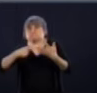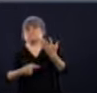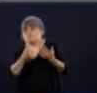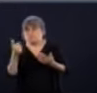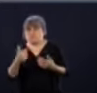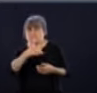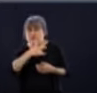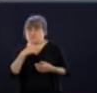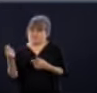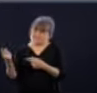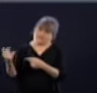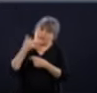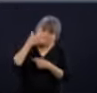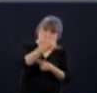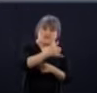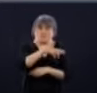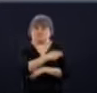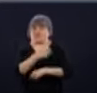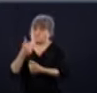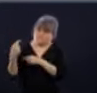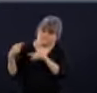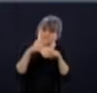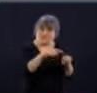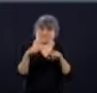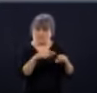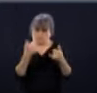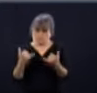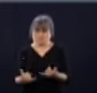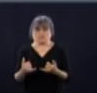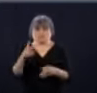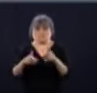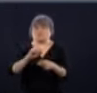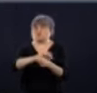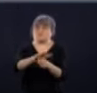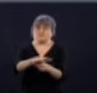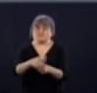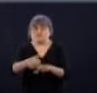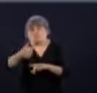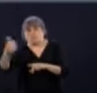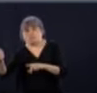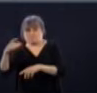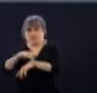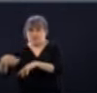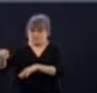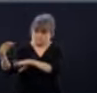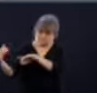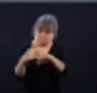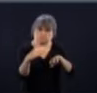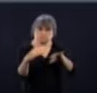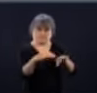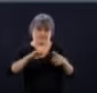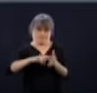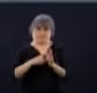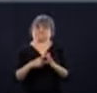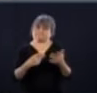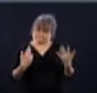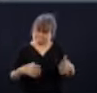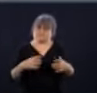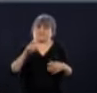Alors, c'est ce que les gens font actuellement et il faut qu'il les soins. Puis on veut rouvrir davantage la chirurgie. Donc,